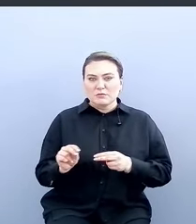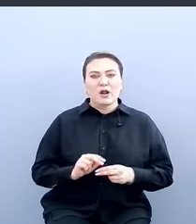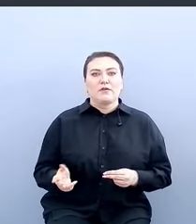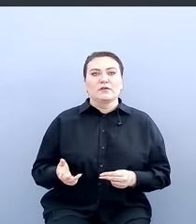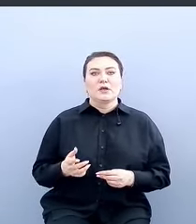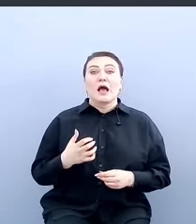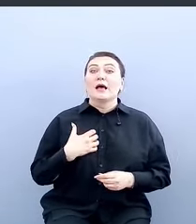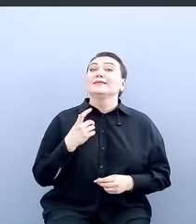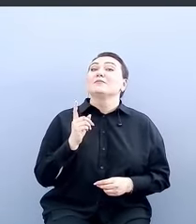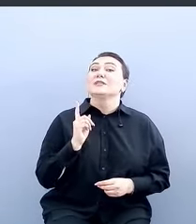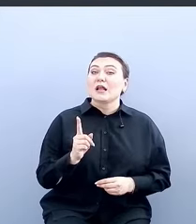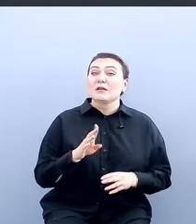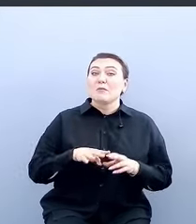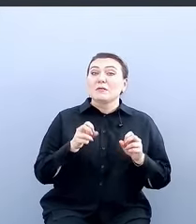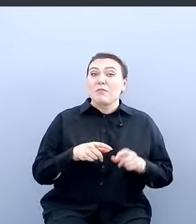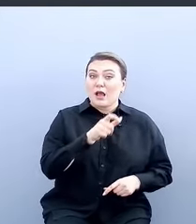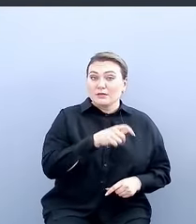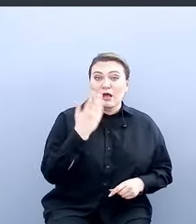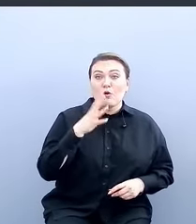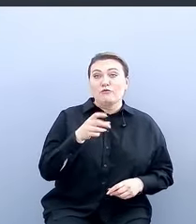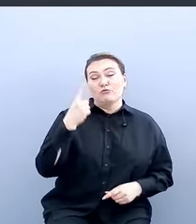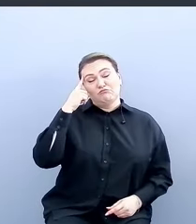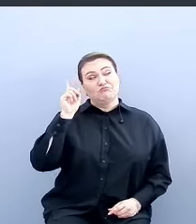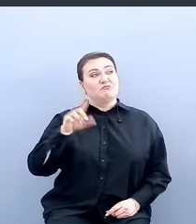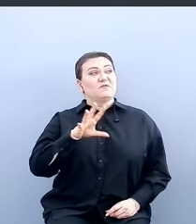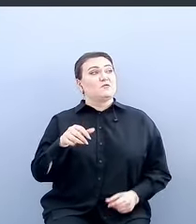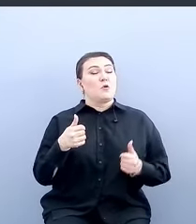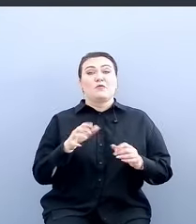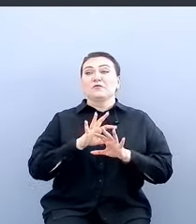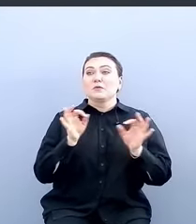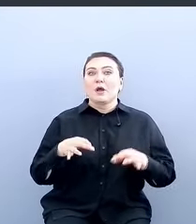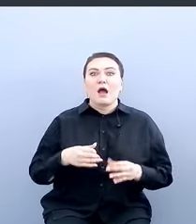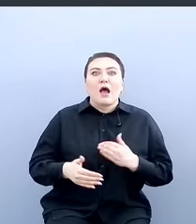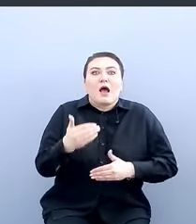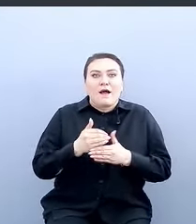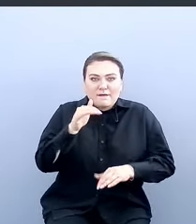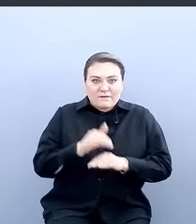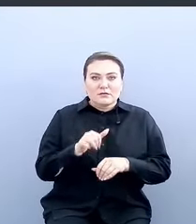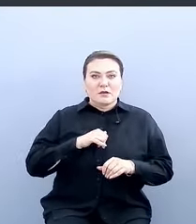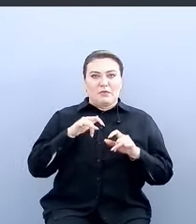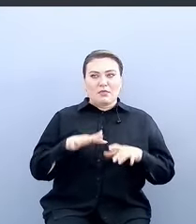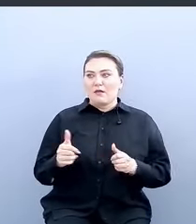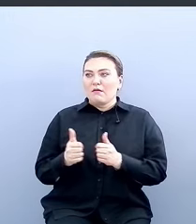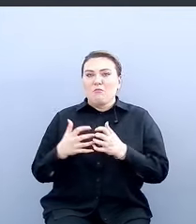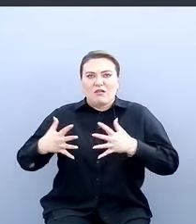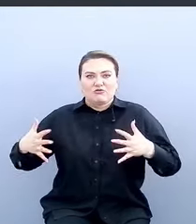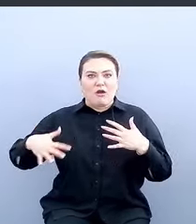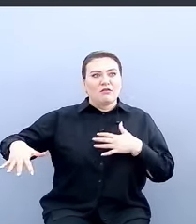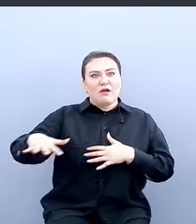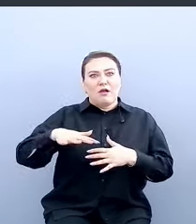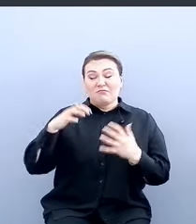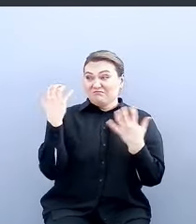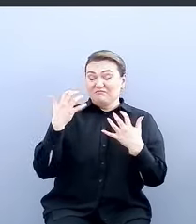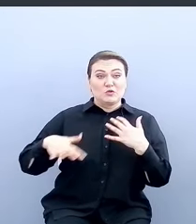когда безопасник считает, что он все контролирует, что все замечательно, все хорошо, а на самом деле рядом есть такая большая серая зона, про